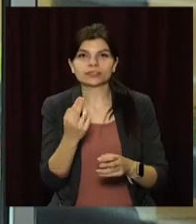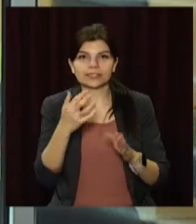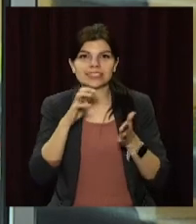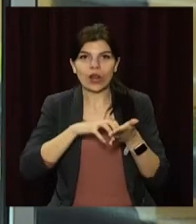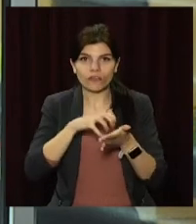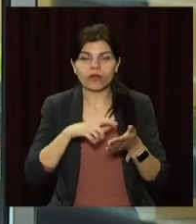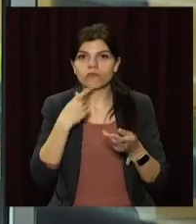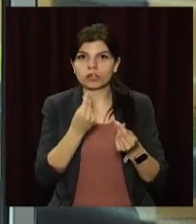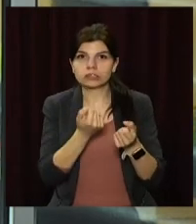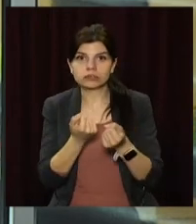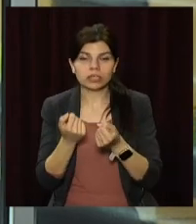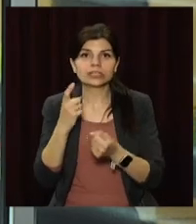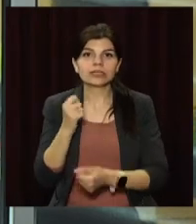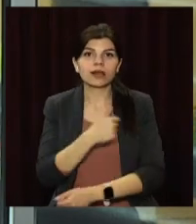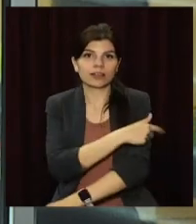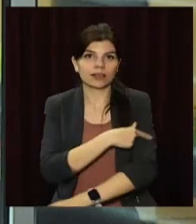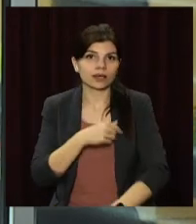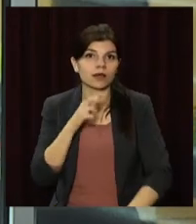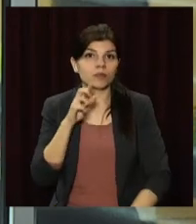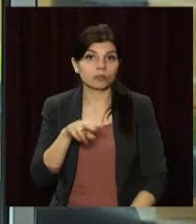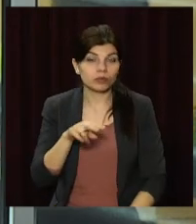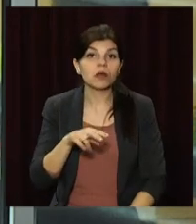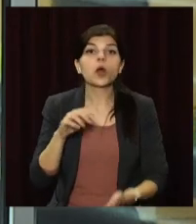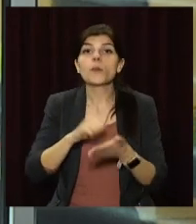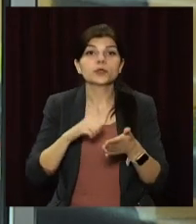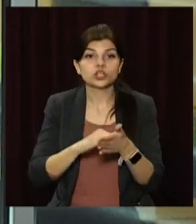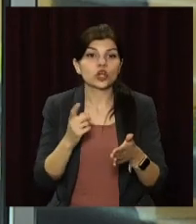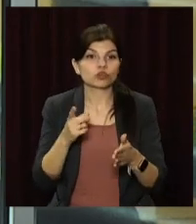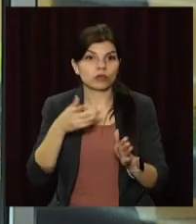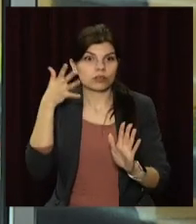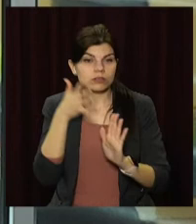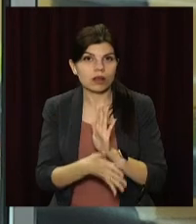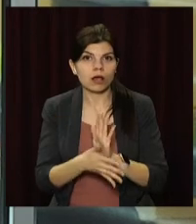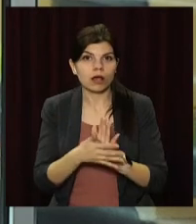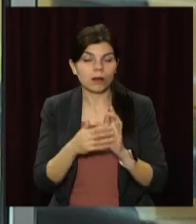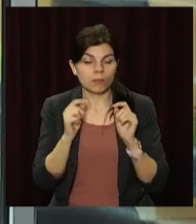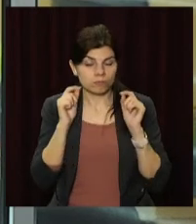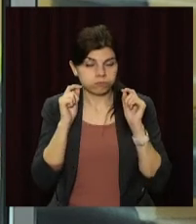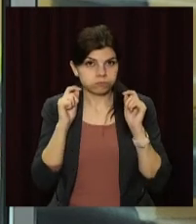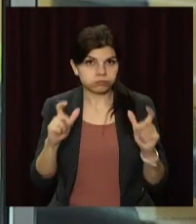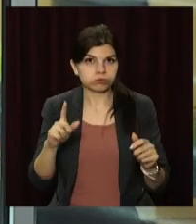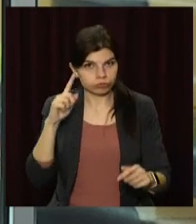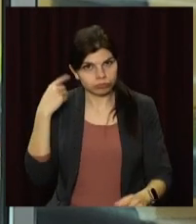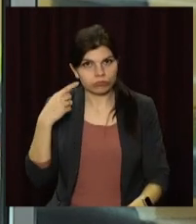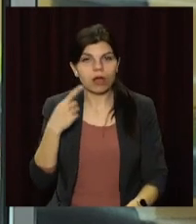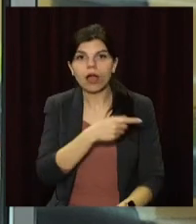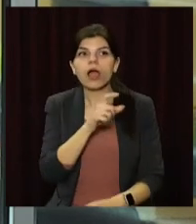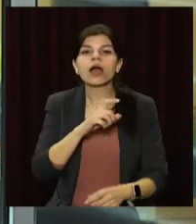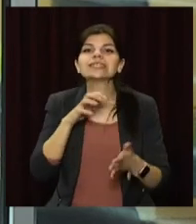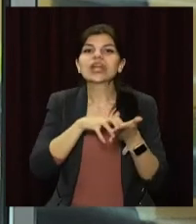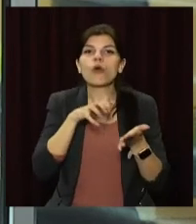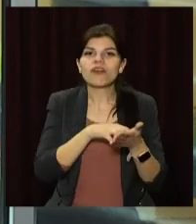затримує виплати за лікарняними. Причина – темпи росту. Витрат значно переважають темпи росту внесків